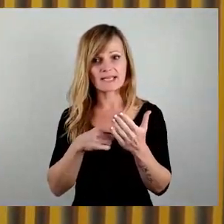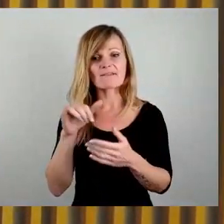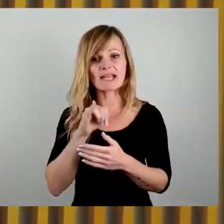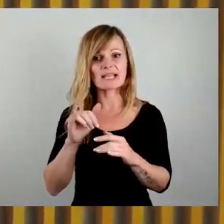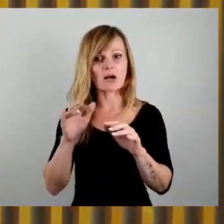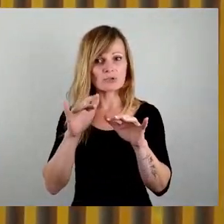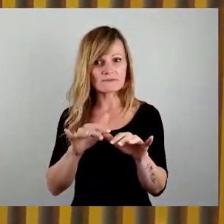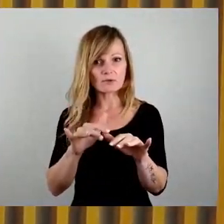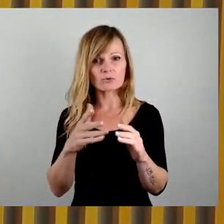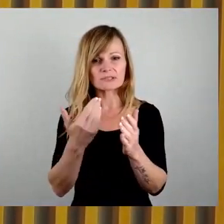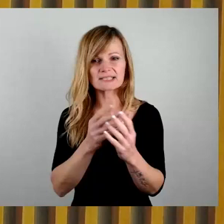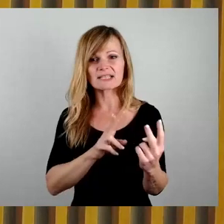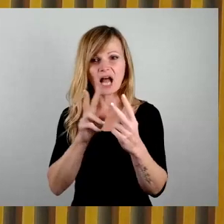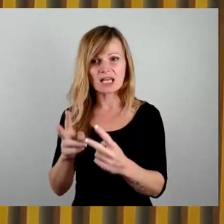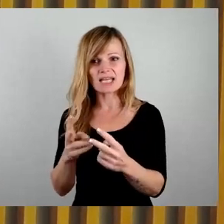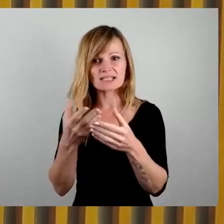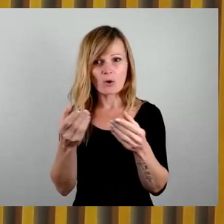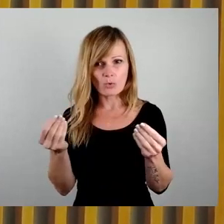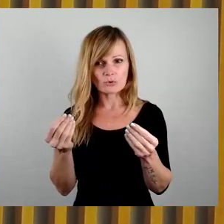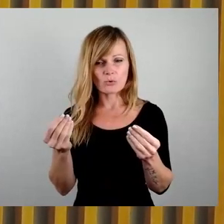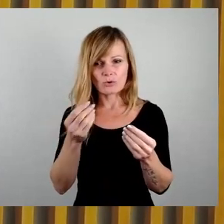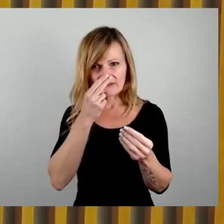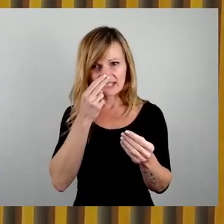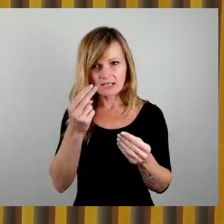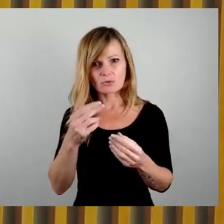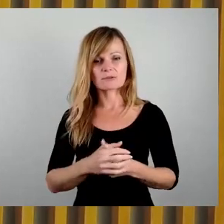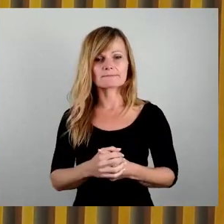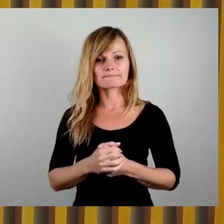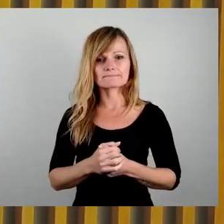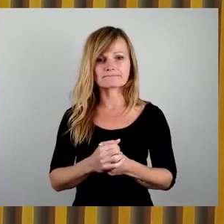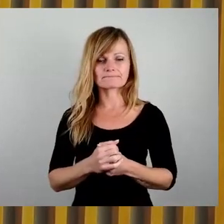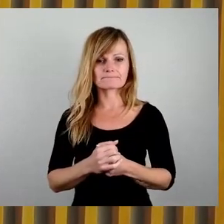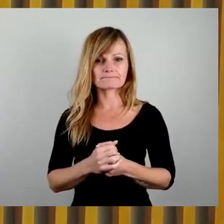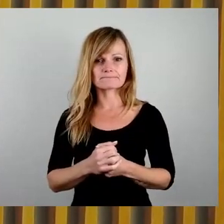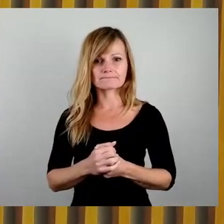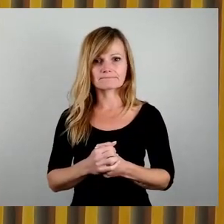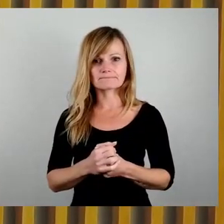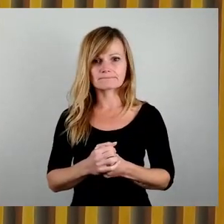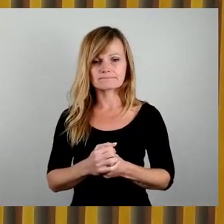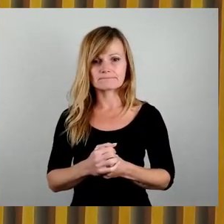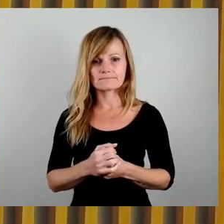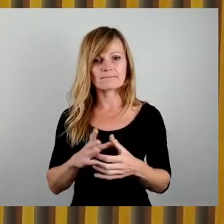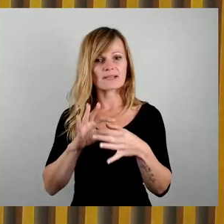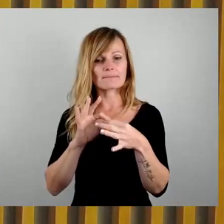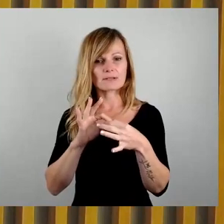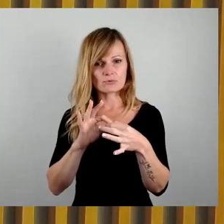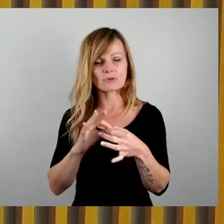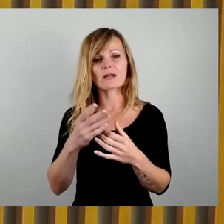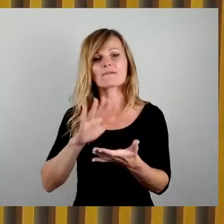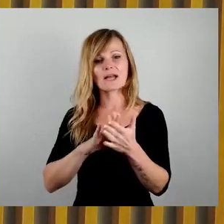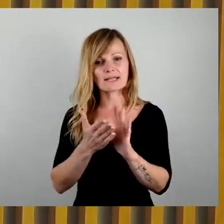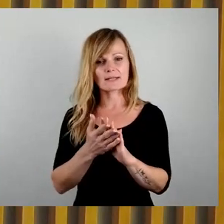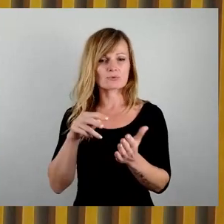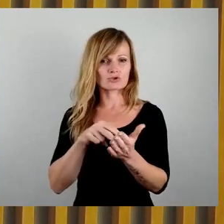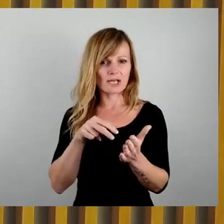Darlehenslösung hätte, die jetzt in dem linken Änderungsantrag vorgeschlagen ist in Bezug auf den Verhandlungsstand und in Bezug auf die